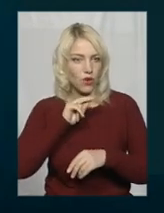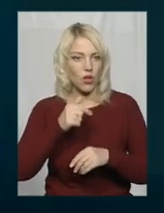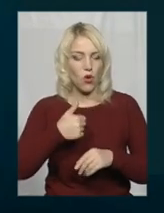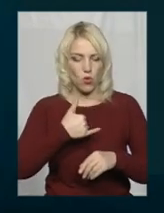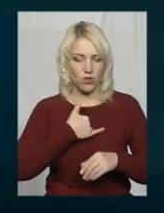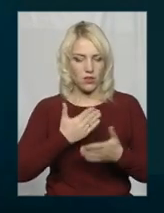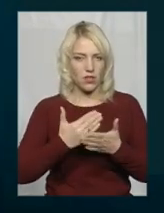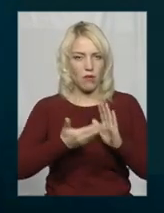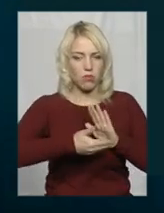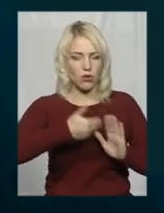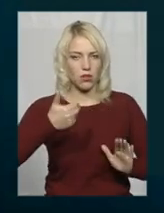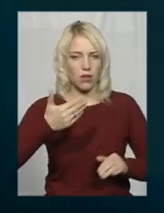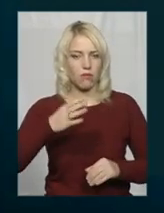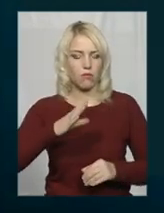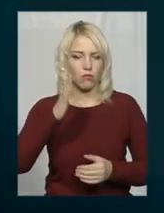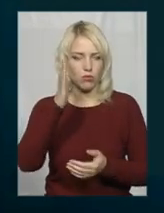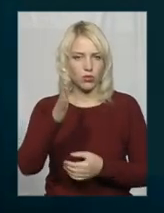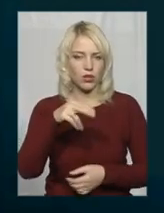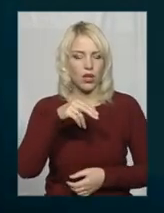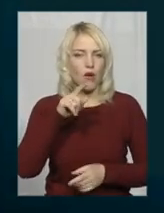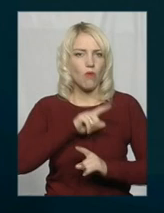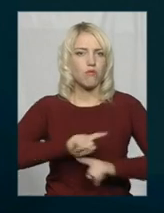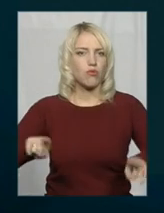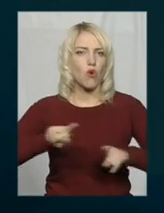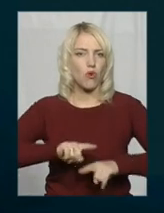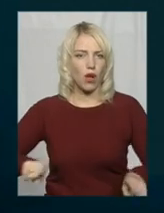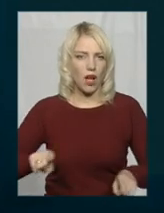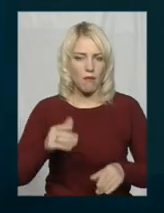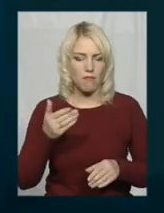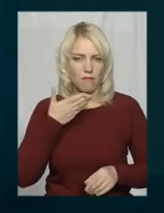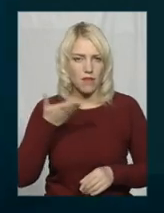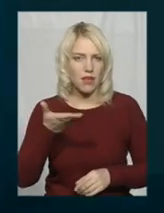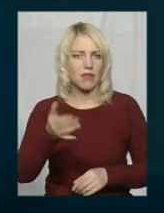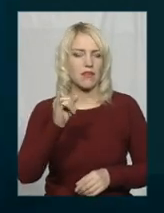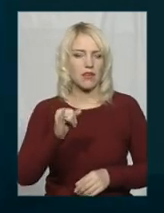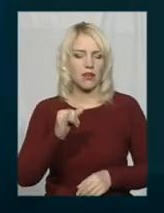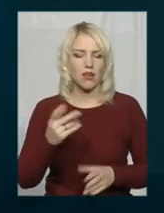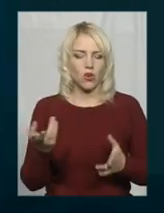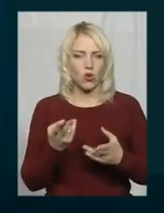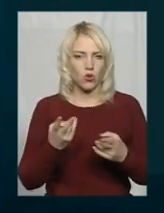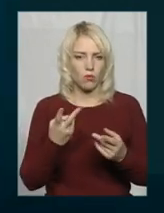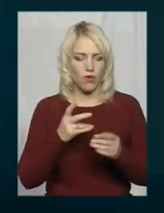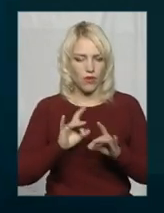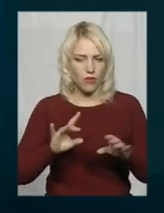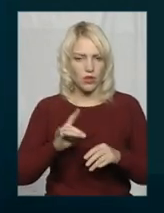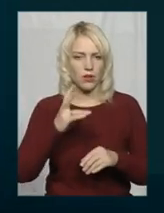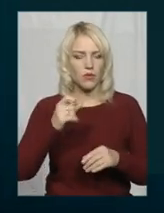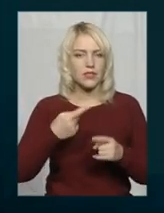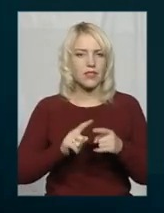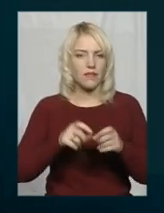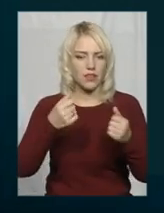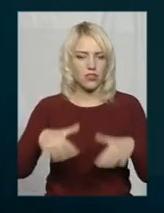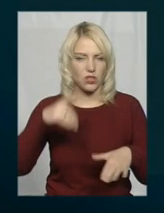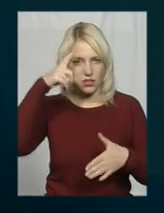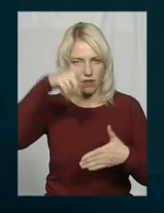бути пророками в свій час і говорити про небезпеки, які в першу чергу призводять до втрати віри. Християнського